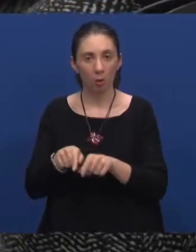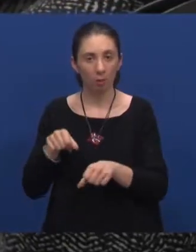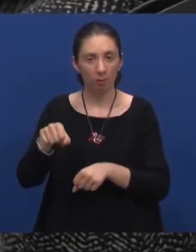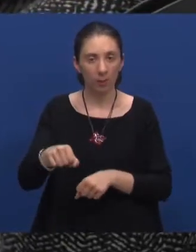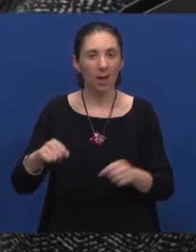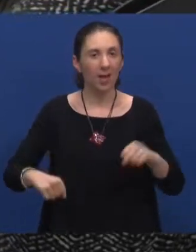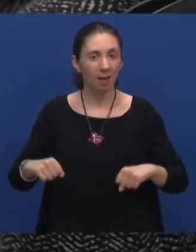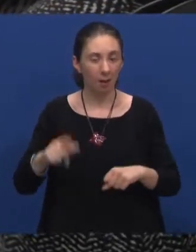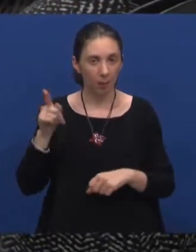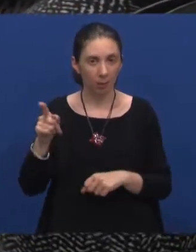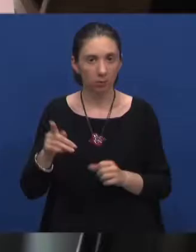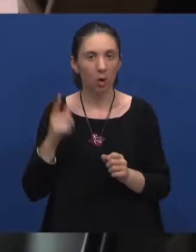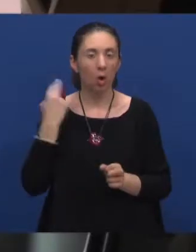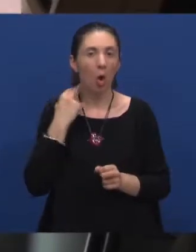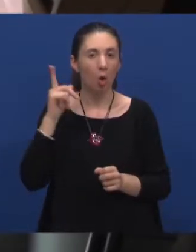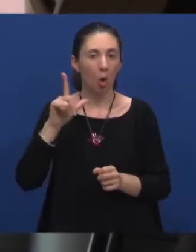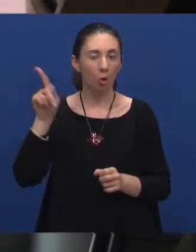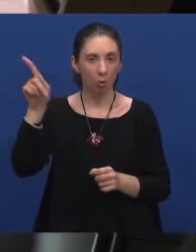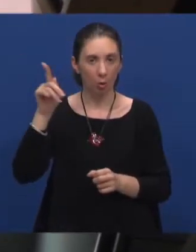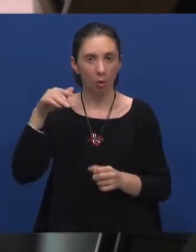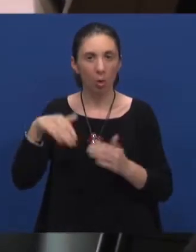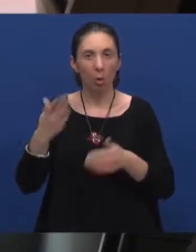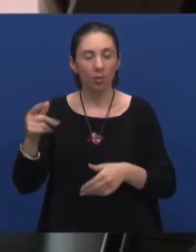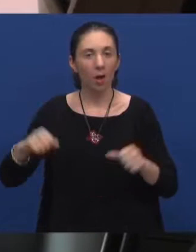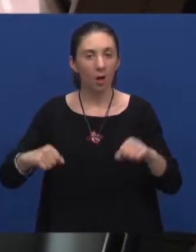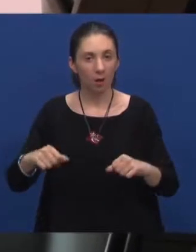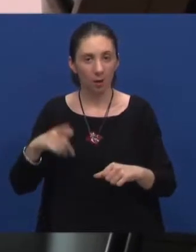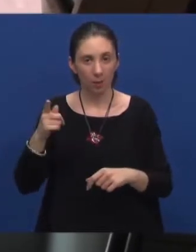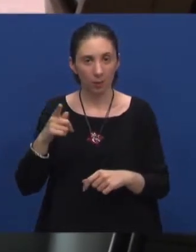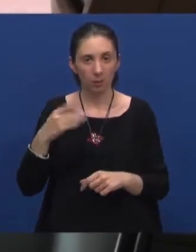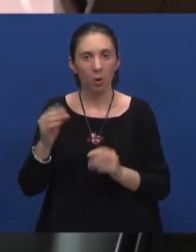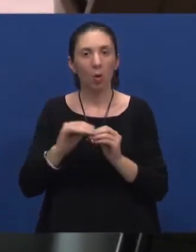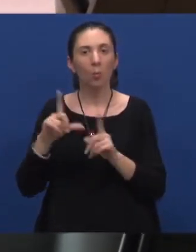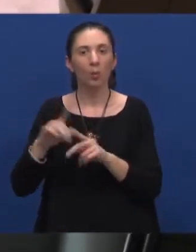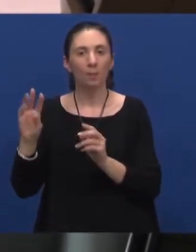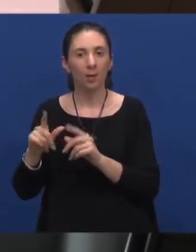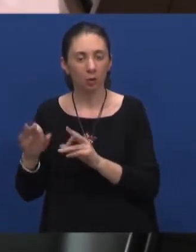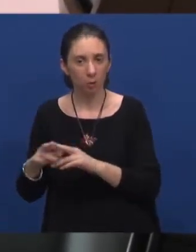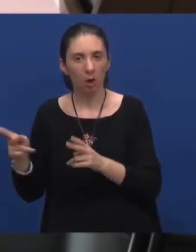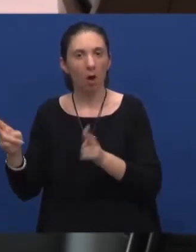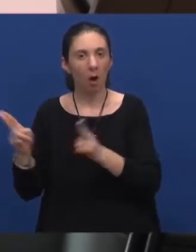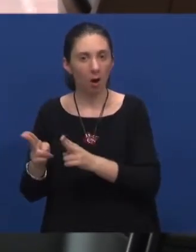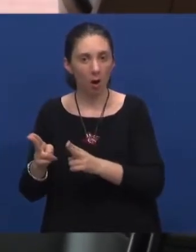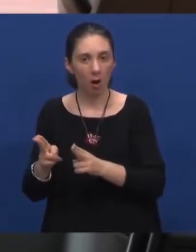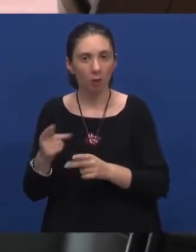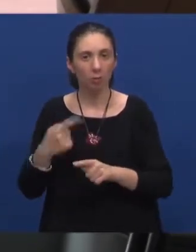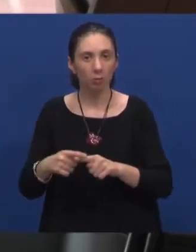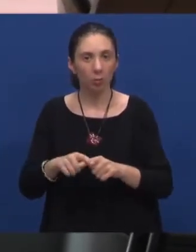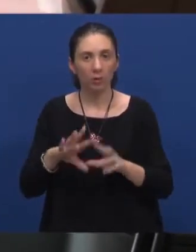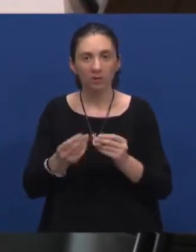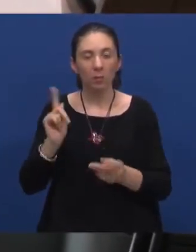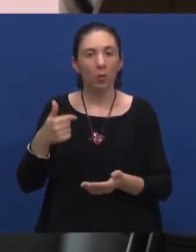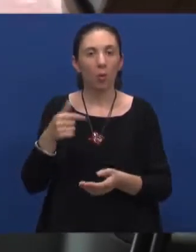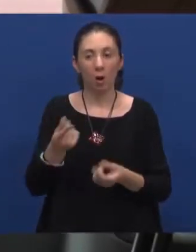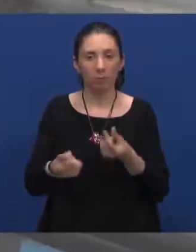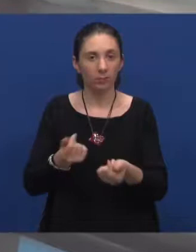odvali na rehabilitaciju u London nakon čega je uslijedila rehabilitacija u Budimpešti. No, kratko je trajalo jer su sve sami